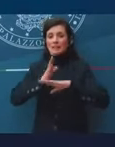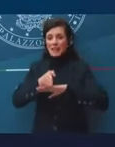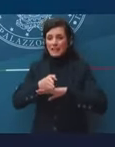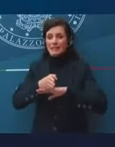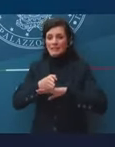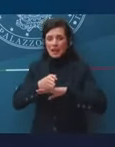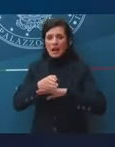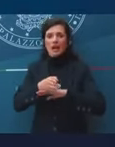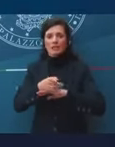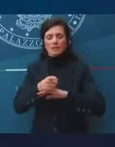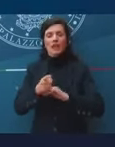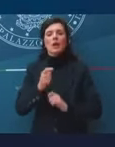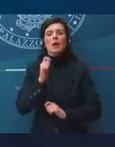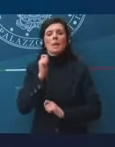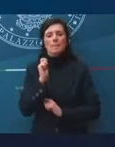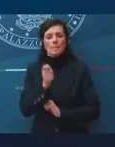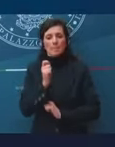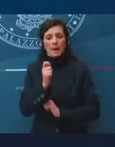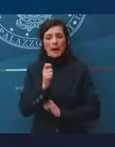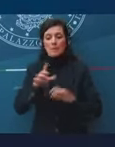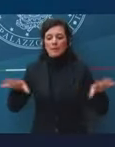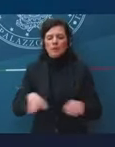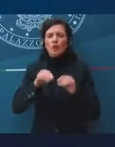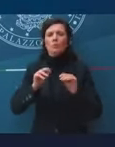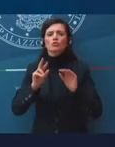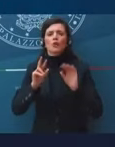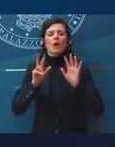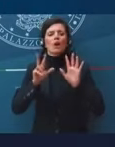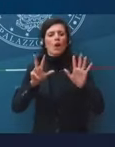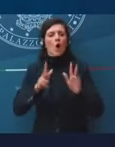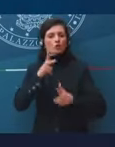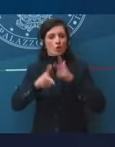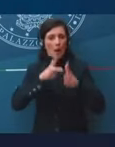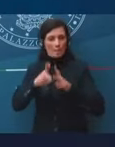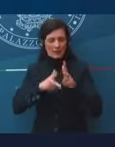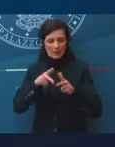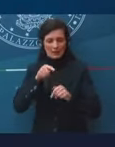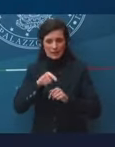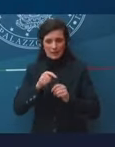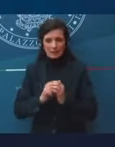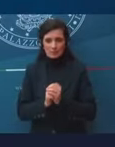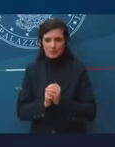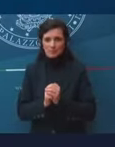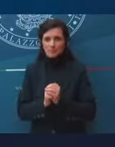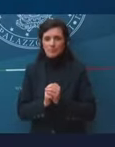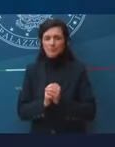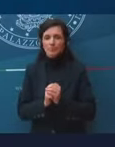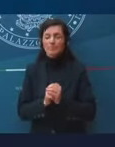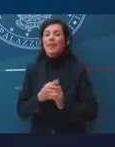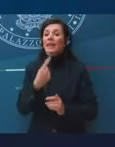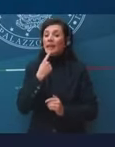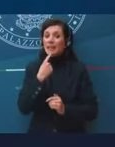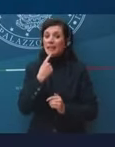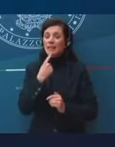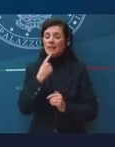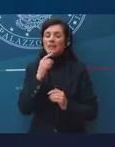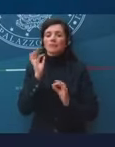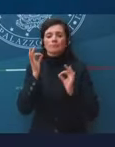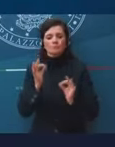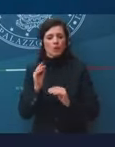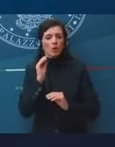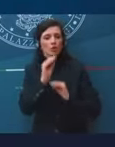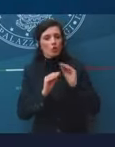I pagamenti inizieranno l'8 aprile. E per chi avrà fatto domanda, naturalmente.